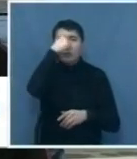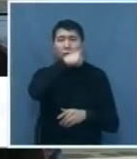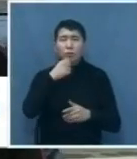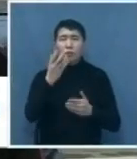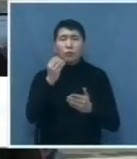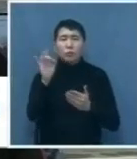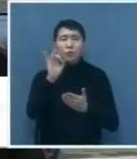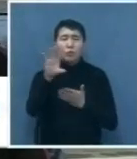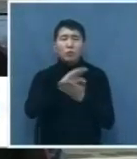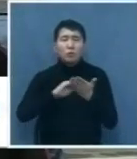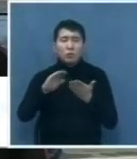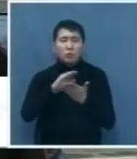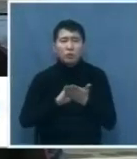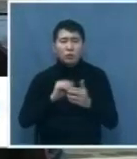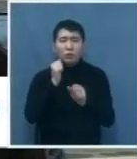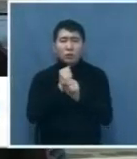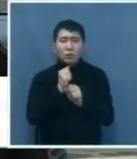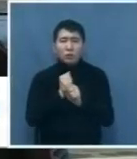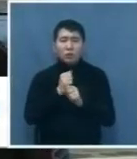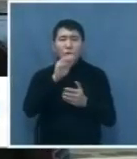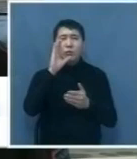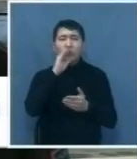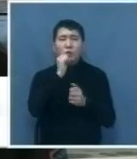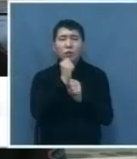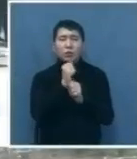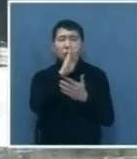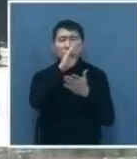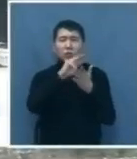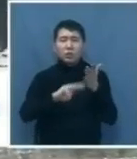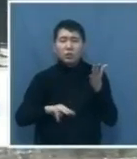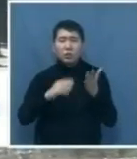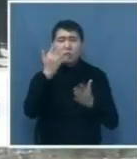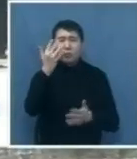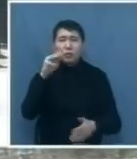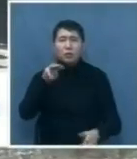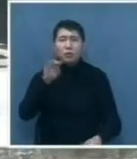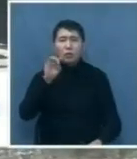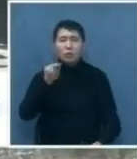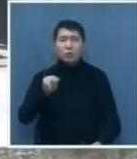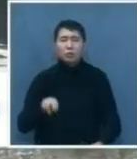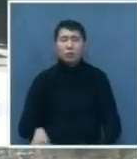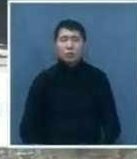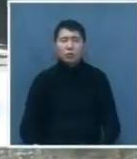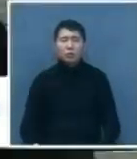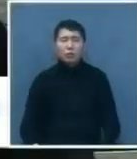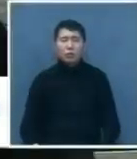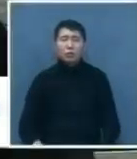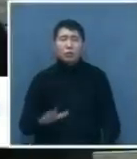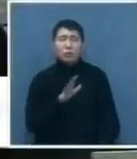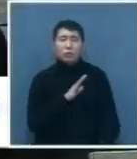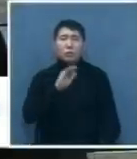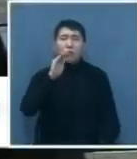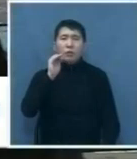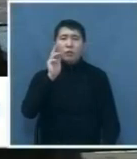раз повторно совершает, мы уже налагаем штраф в размере 5-месячных расчетных показателей. Бывают и факты,